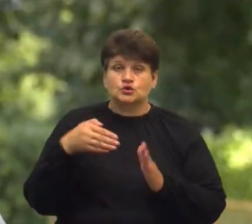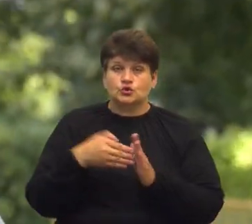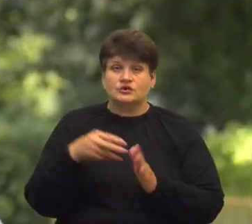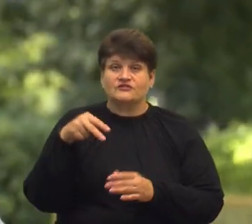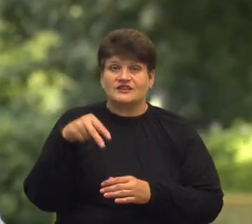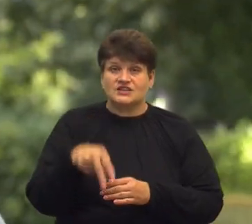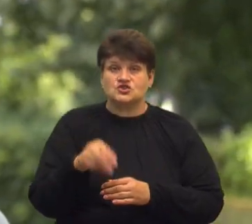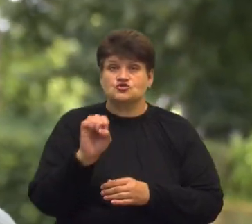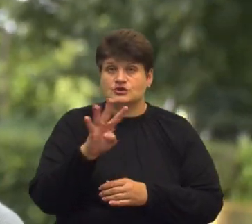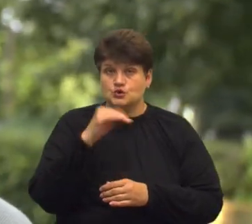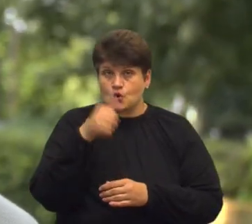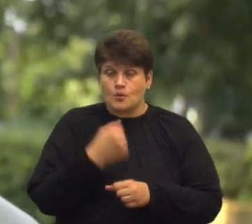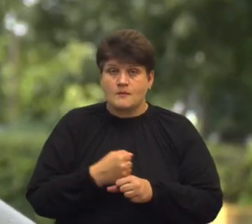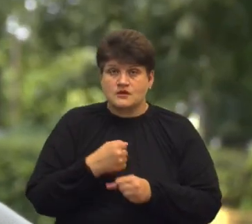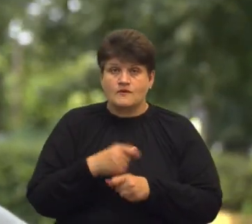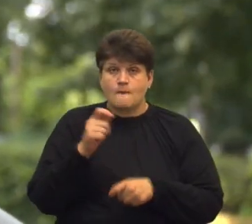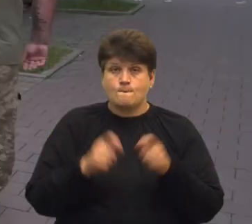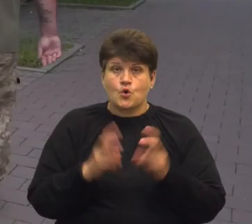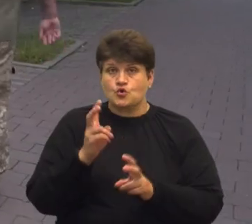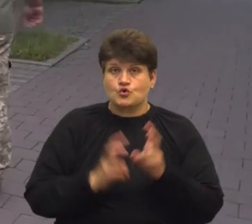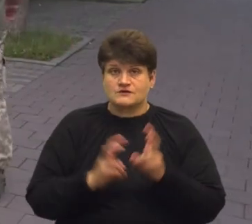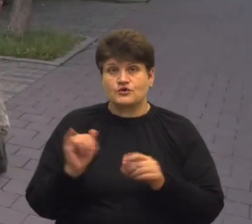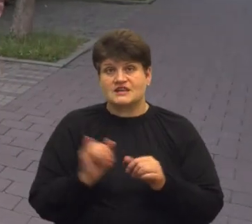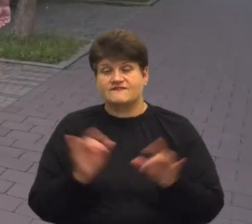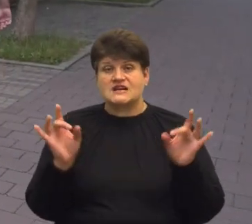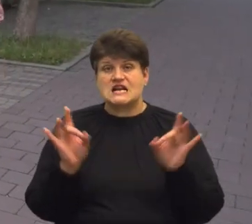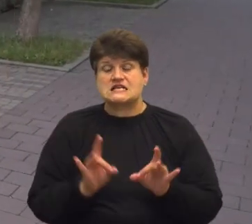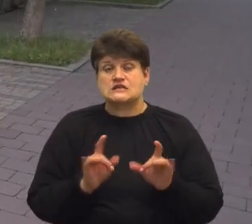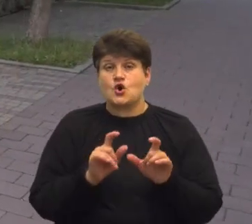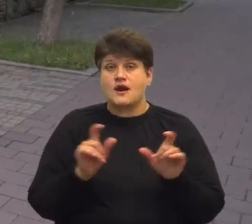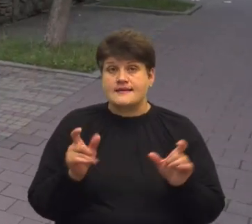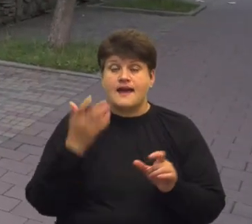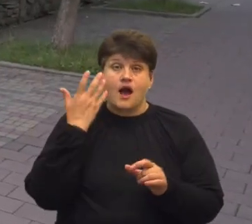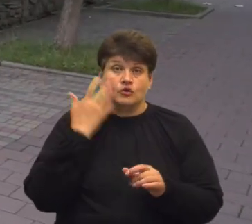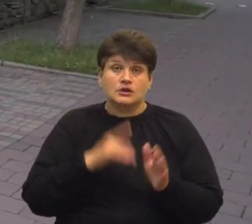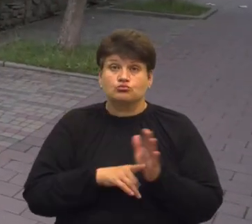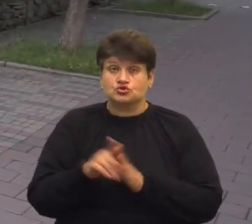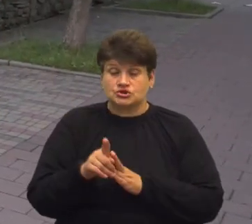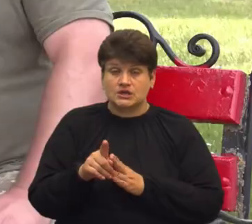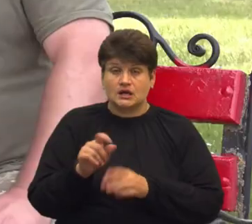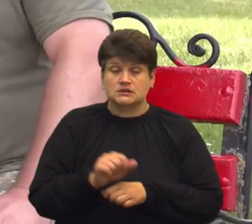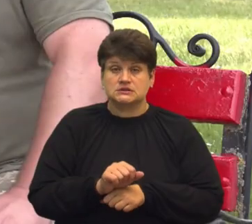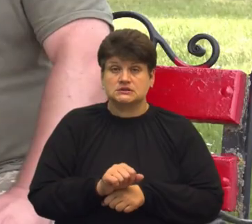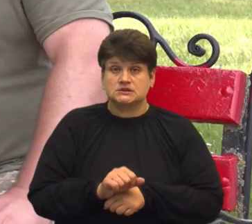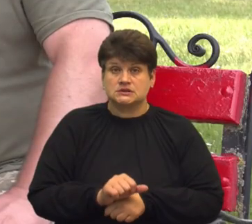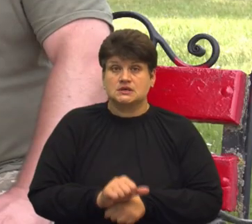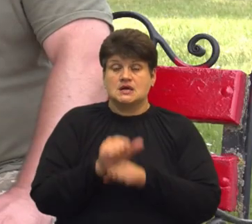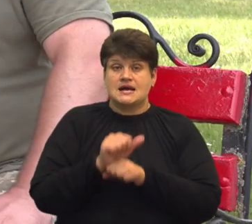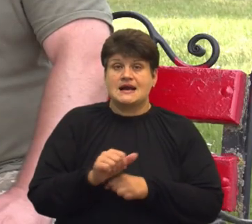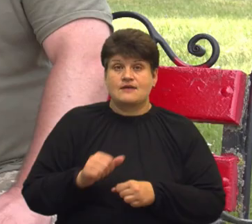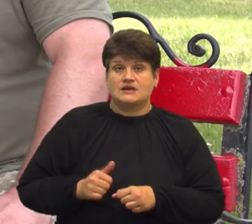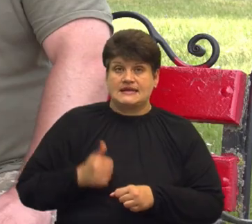року працював на молокозаводі та в ресторані. Коли почалася революція гідності, поїхав на Майдан. Попросив